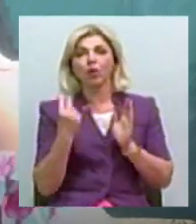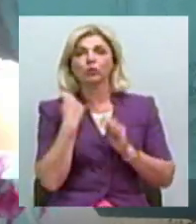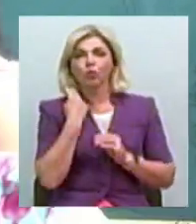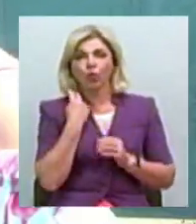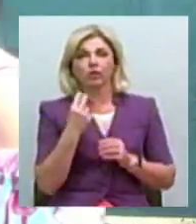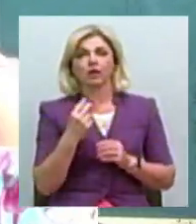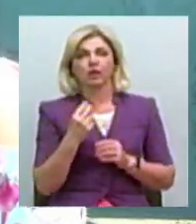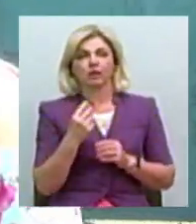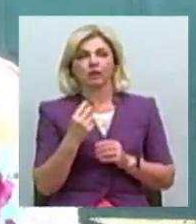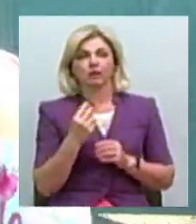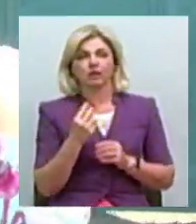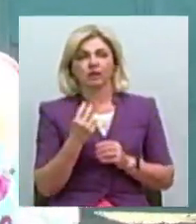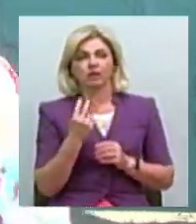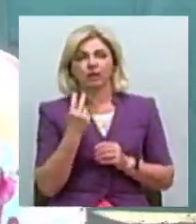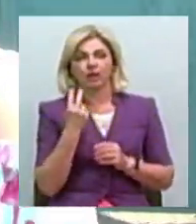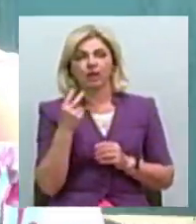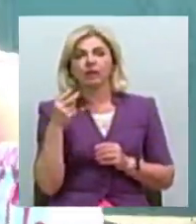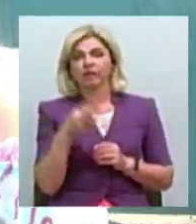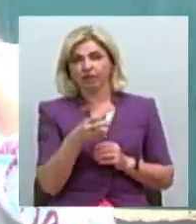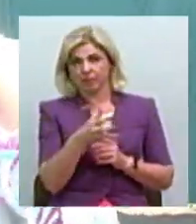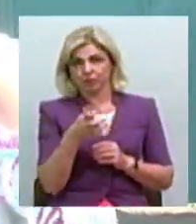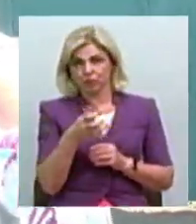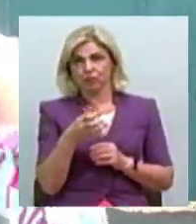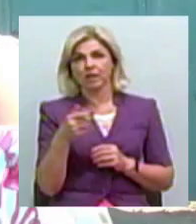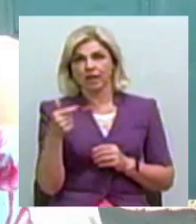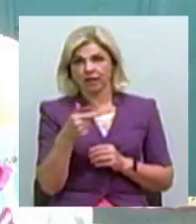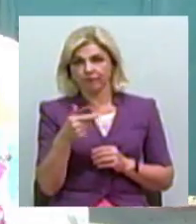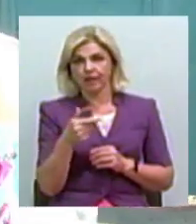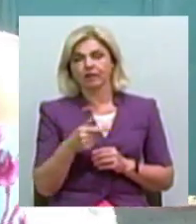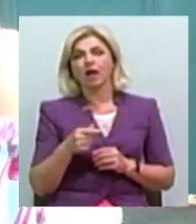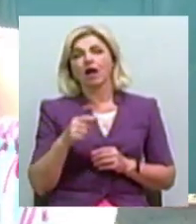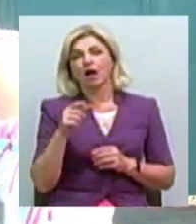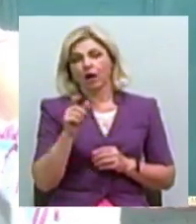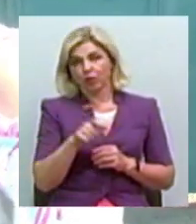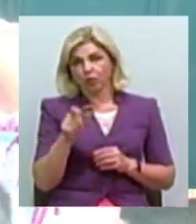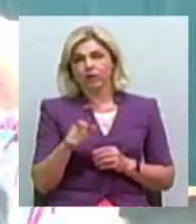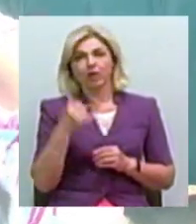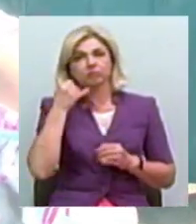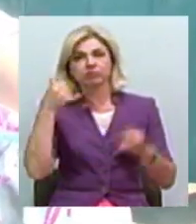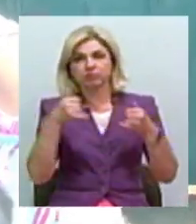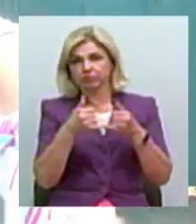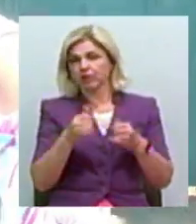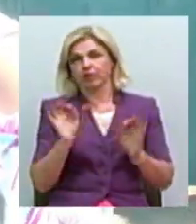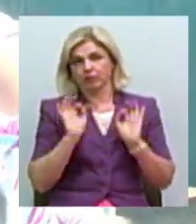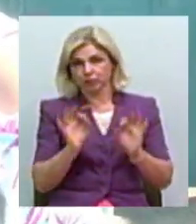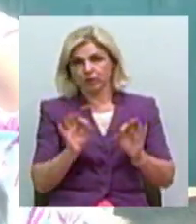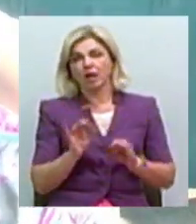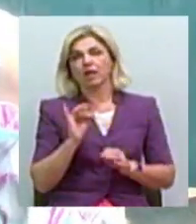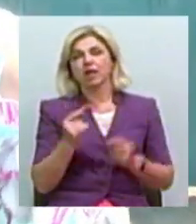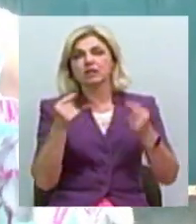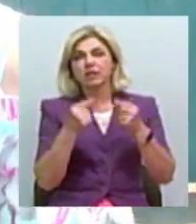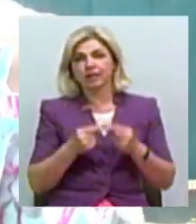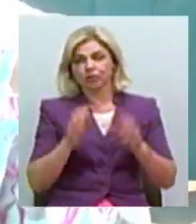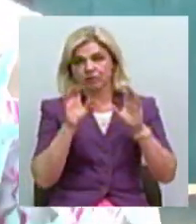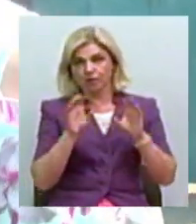складає 2,5 тисячі гривень. Абонент з нами на контакт не пішов згідно нового діючого закону про